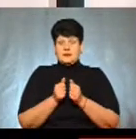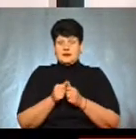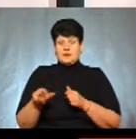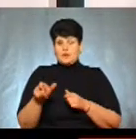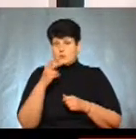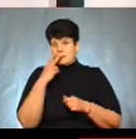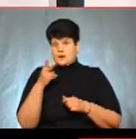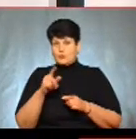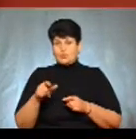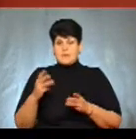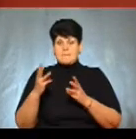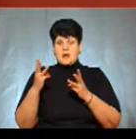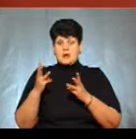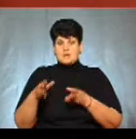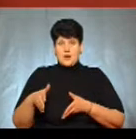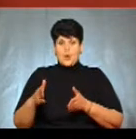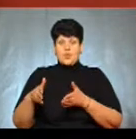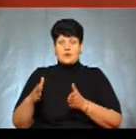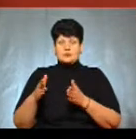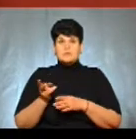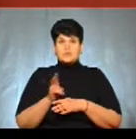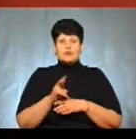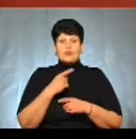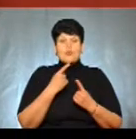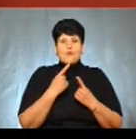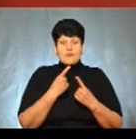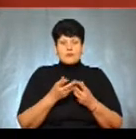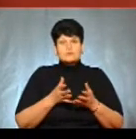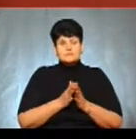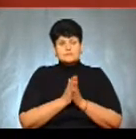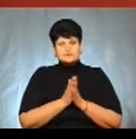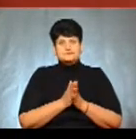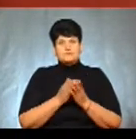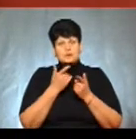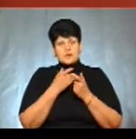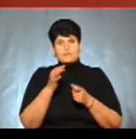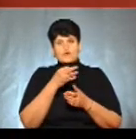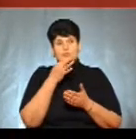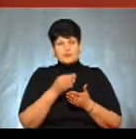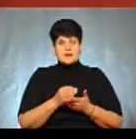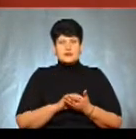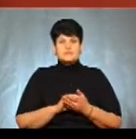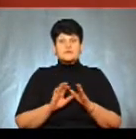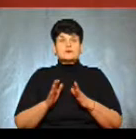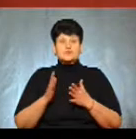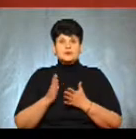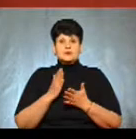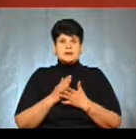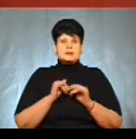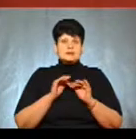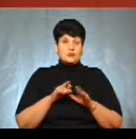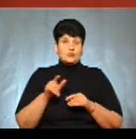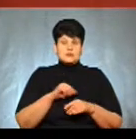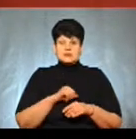наших обців, бачимо, що люди палять на городах, підходимо, говоримо людей, попереджаємо про відповідальність, і в разі вжиття заходів,